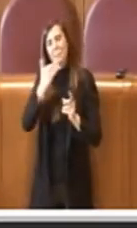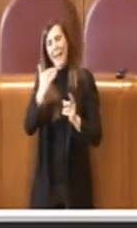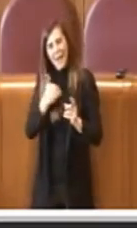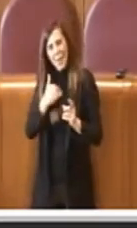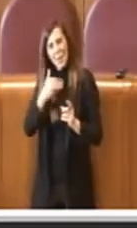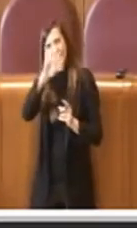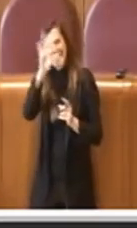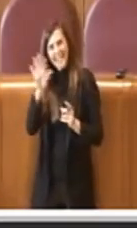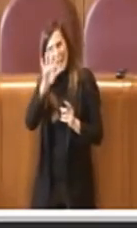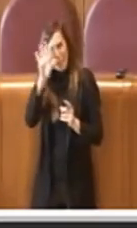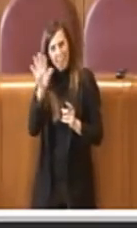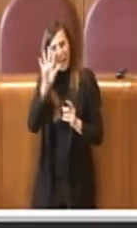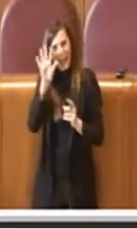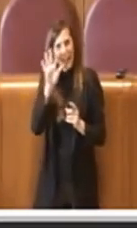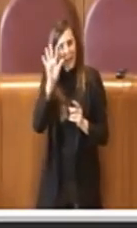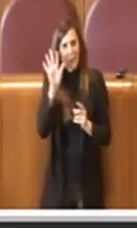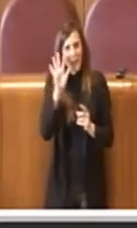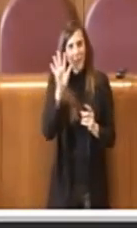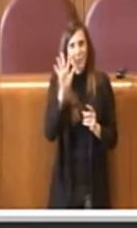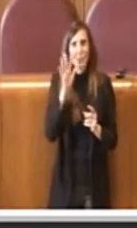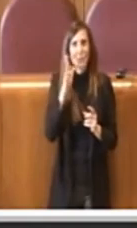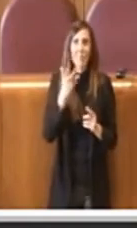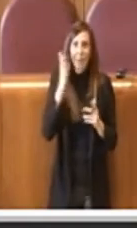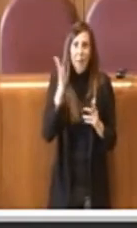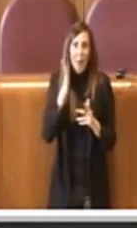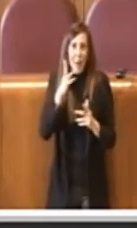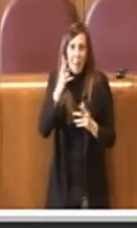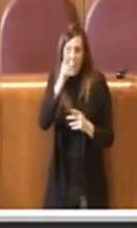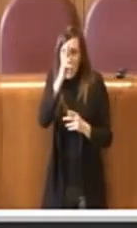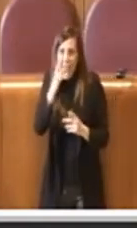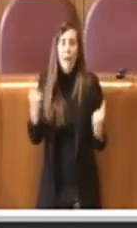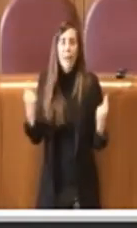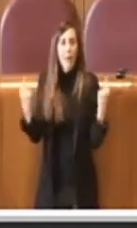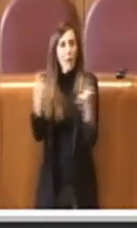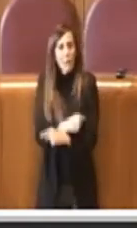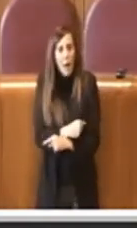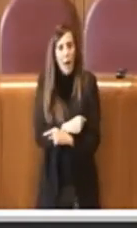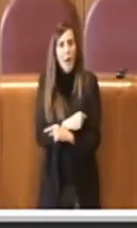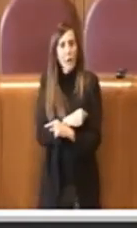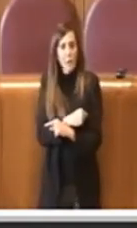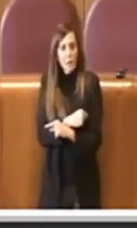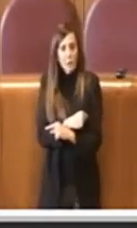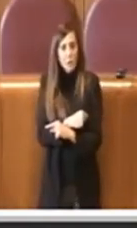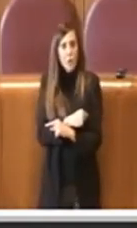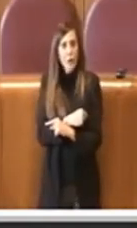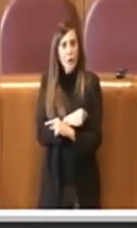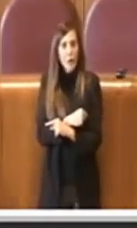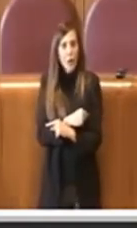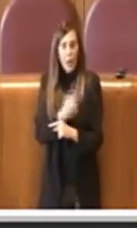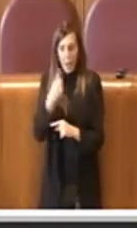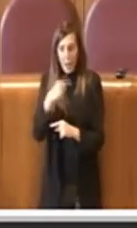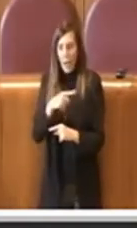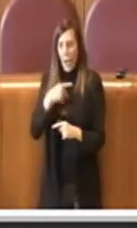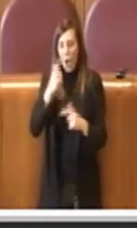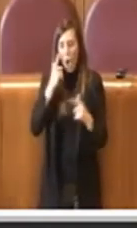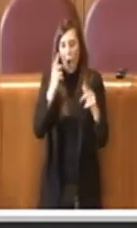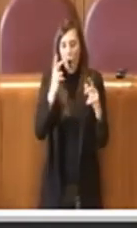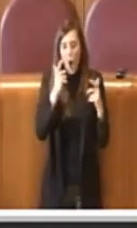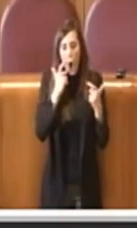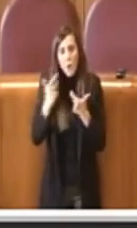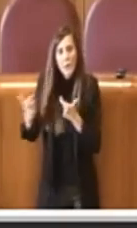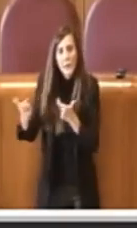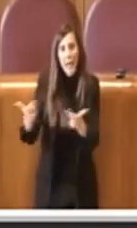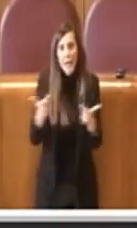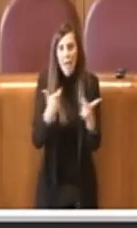scontate, però in realtà attraverso le denunce, le osservazioni che ci sono